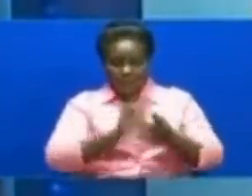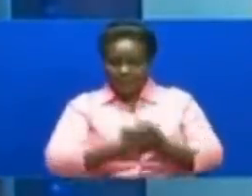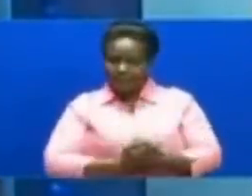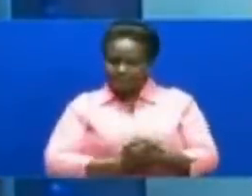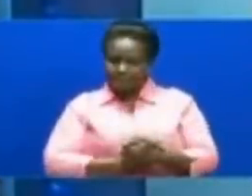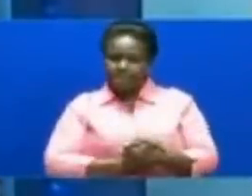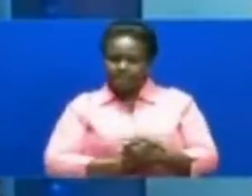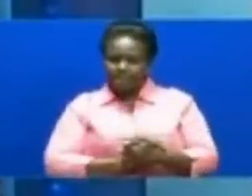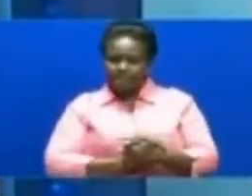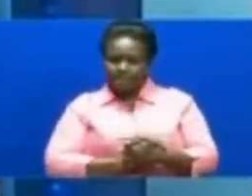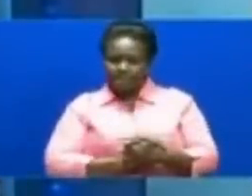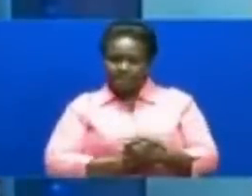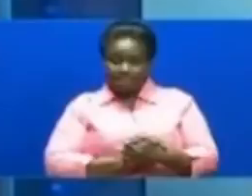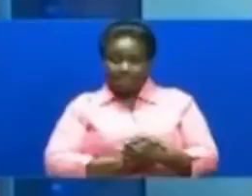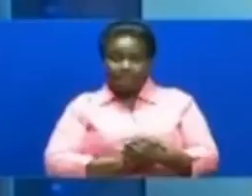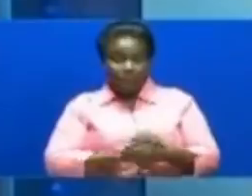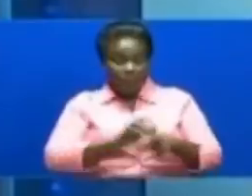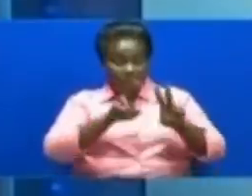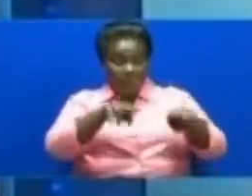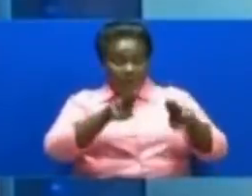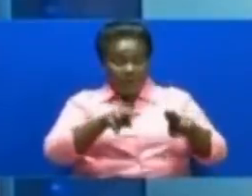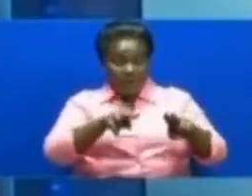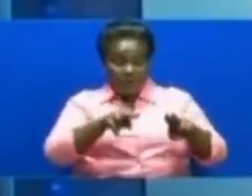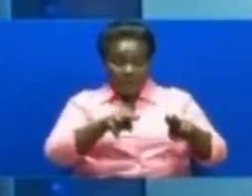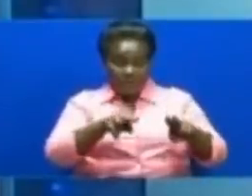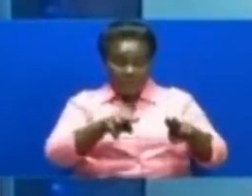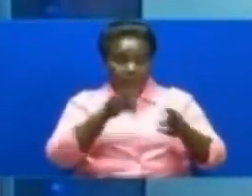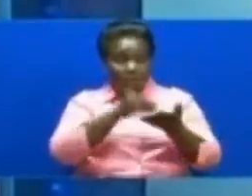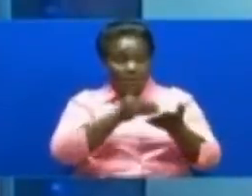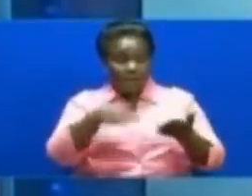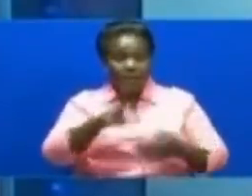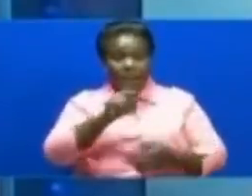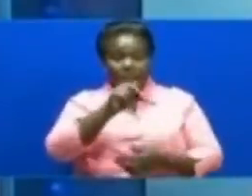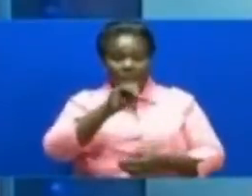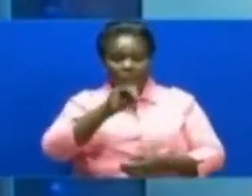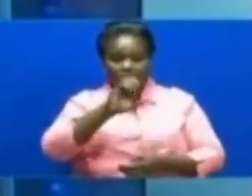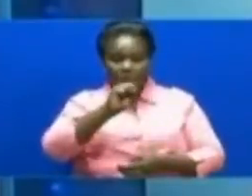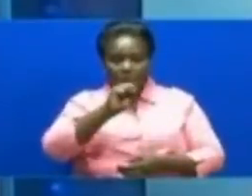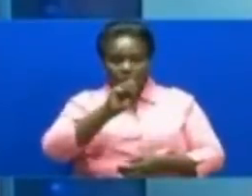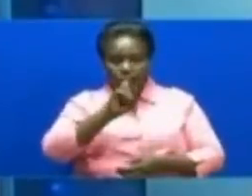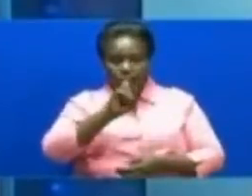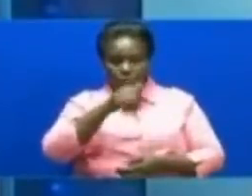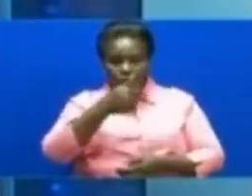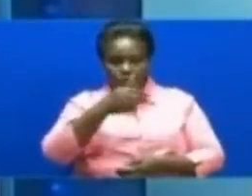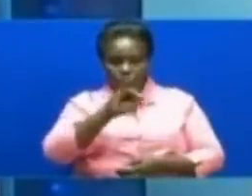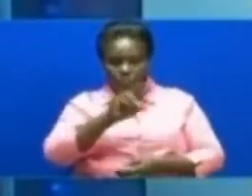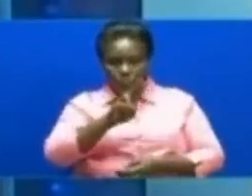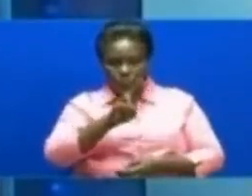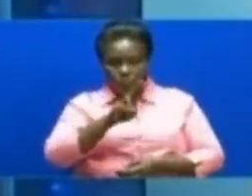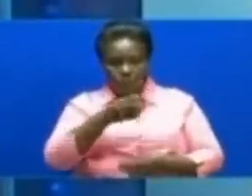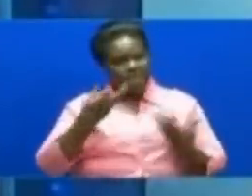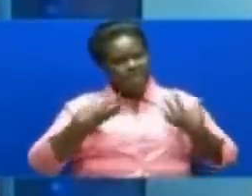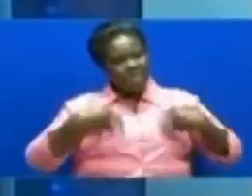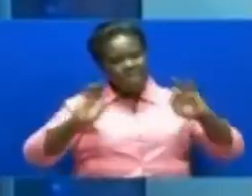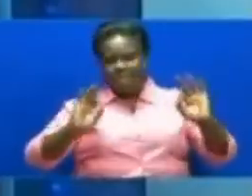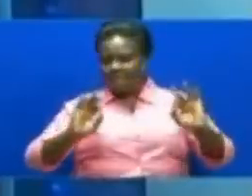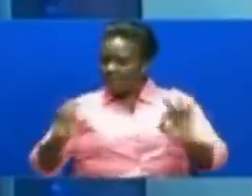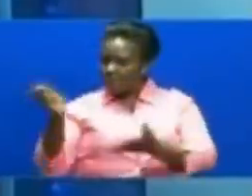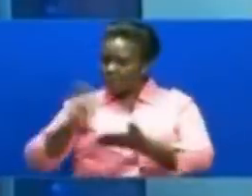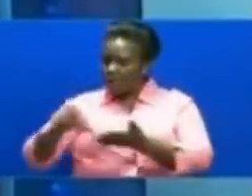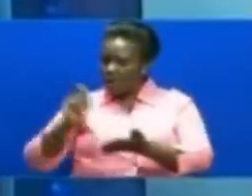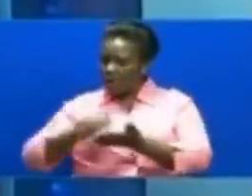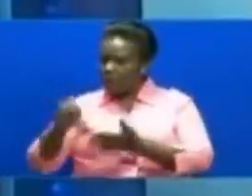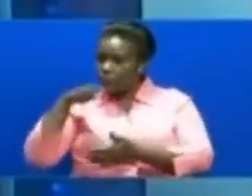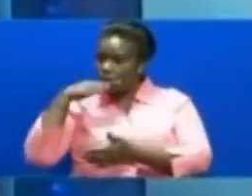Mahakamai ya Hakimu Mkazi Kisutu Jijini Dar es Salaamu Imumachia huru mwandishi wakabari Eric Kabendera Bada upande wa